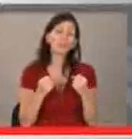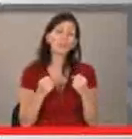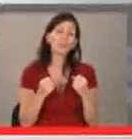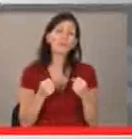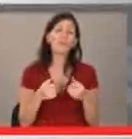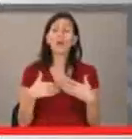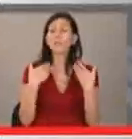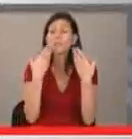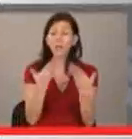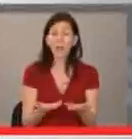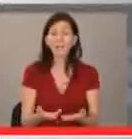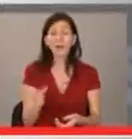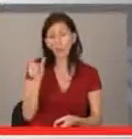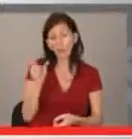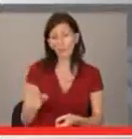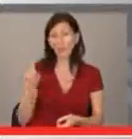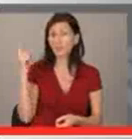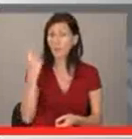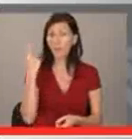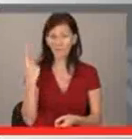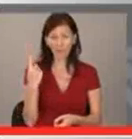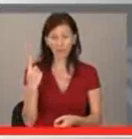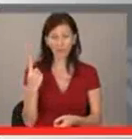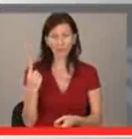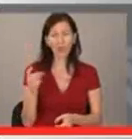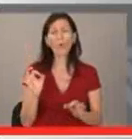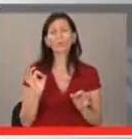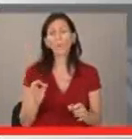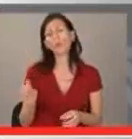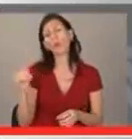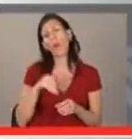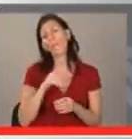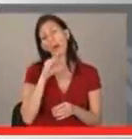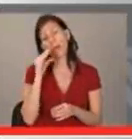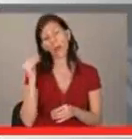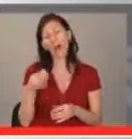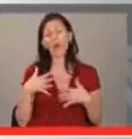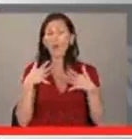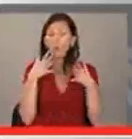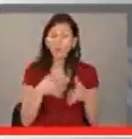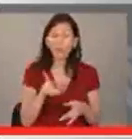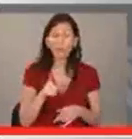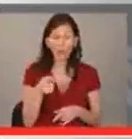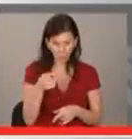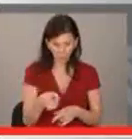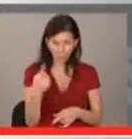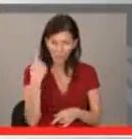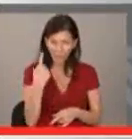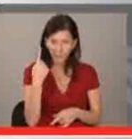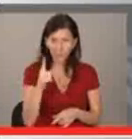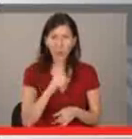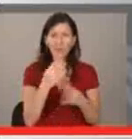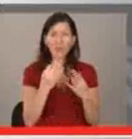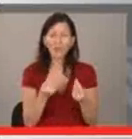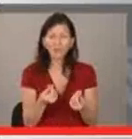Животът, впрочем, се дава на човек само веднъж. Да не говорим пък в България. Лошото е, когато и този един